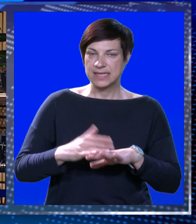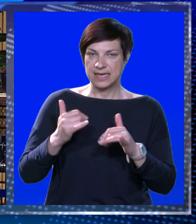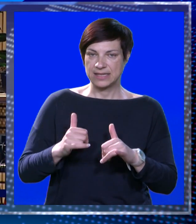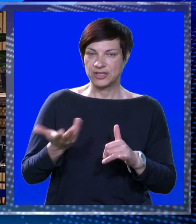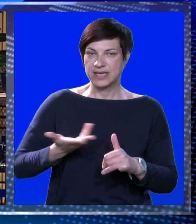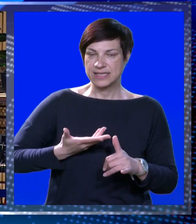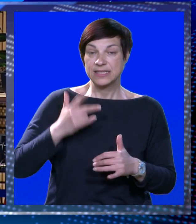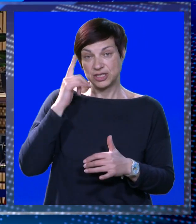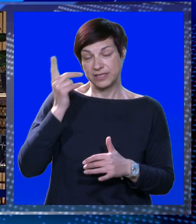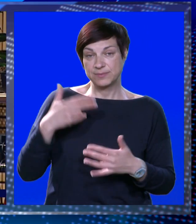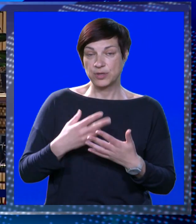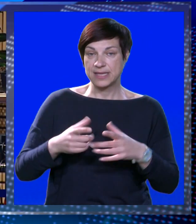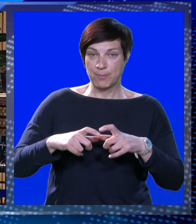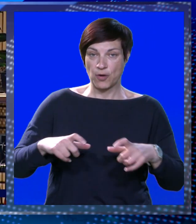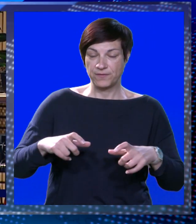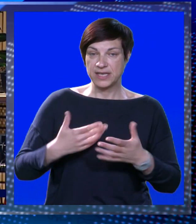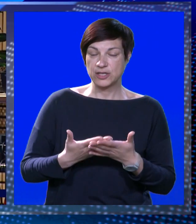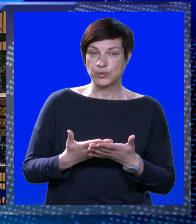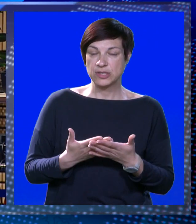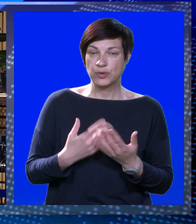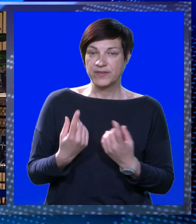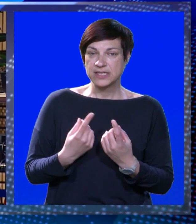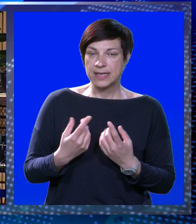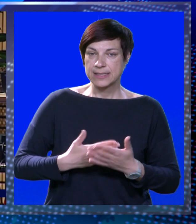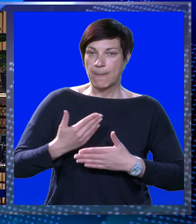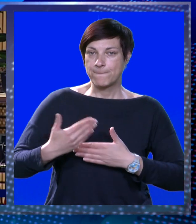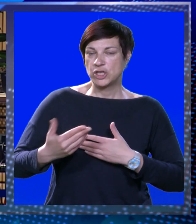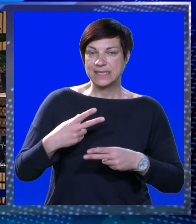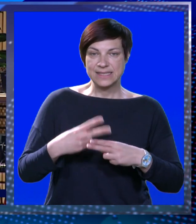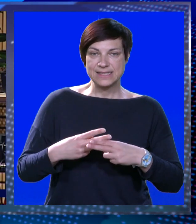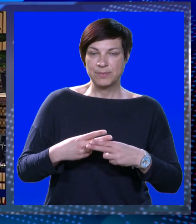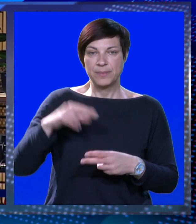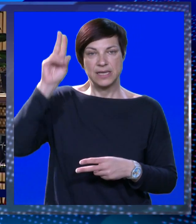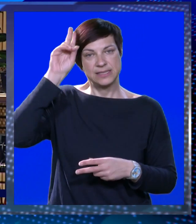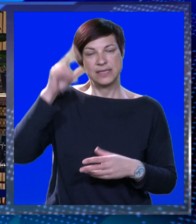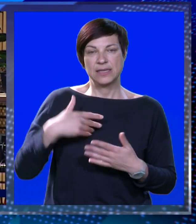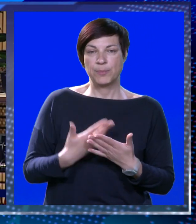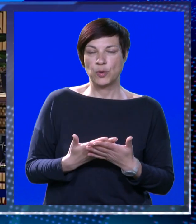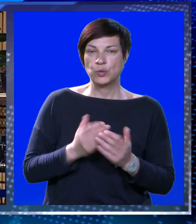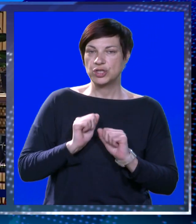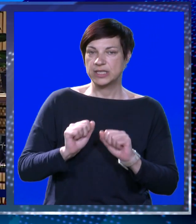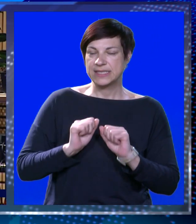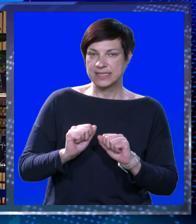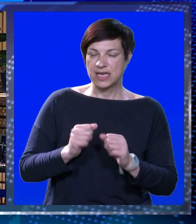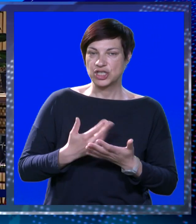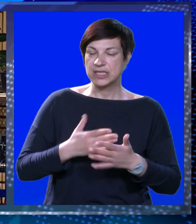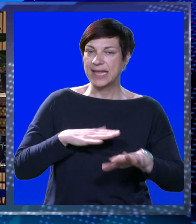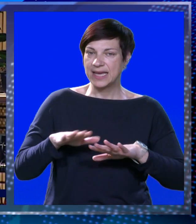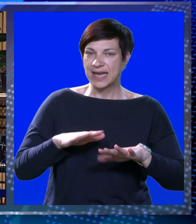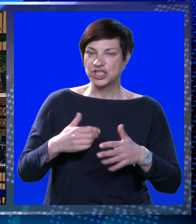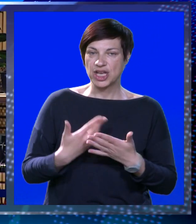do danas stečenim spoznajem o virusu, virulenciji, posljedicama bolesti te mogućnostima zaštite